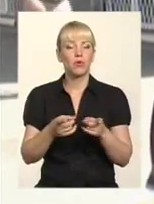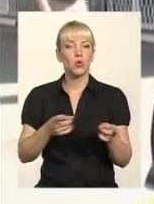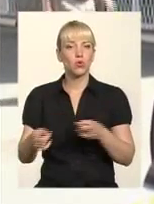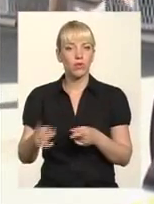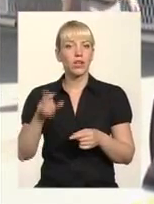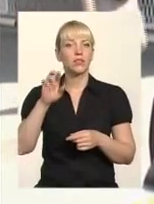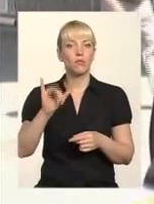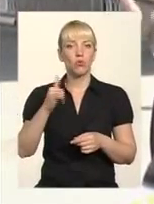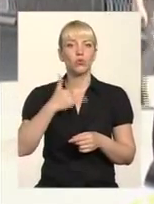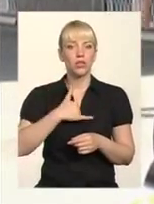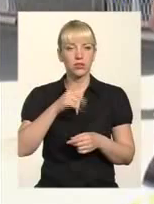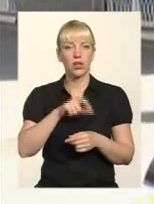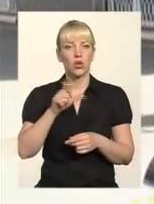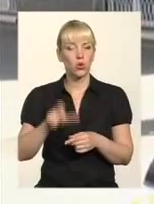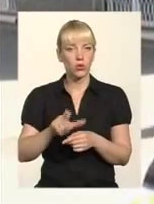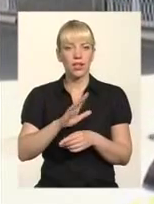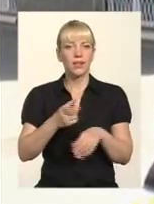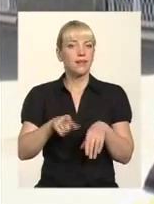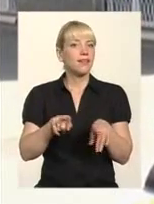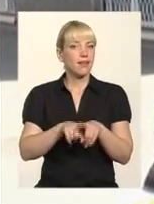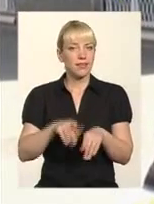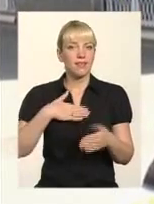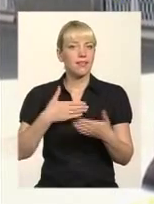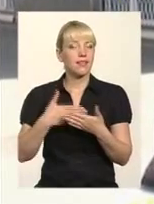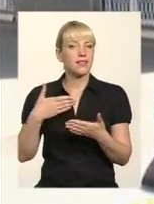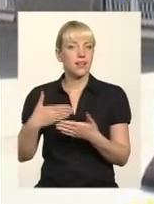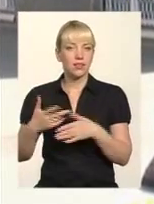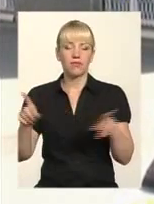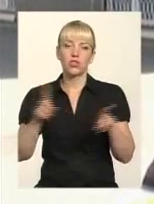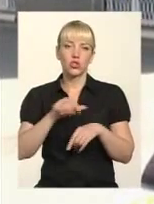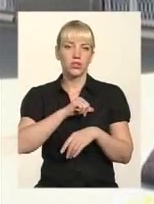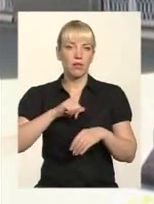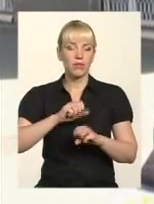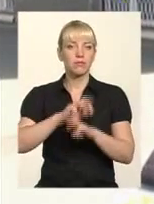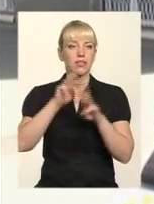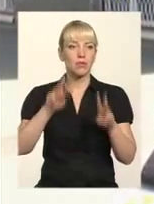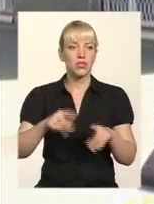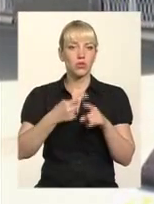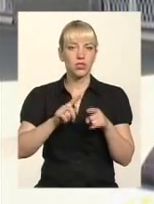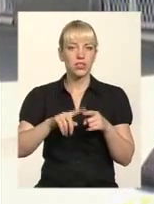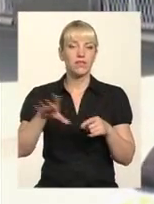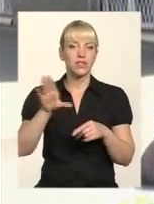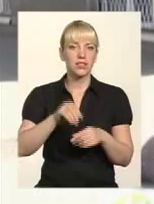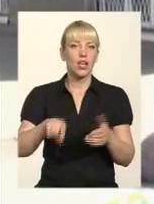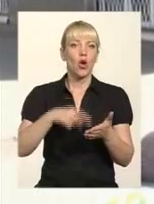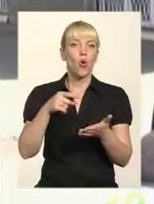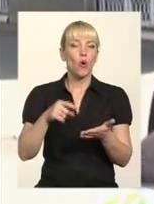люди ще в нас не настільки ініціативні, щоб самим забезпечувати всі ці комунальні